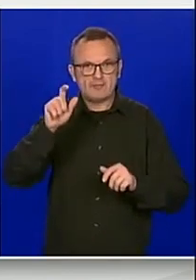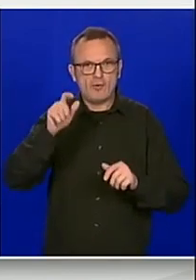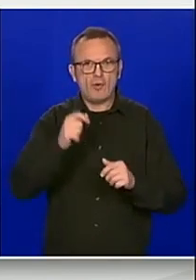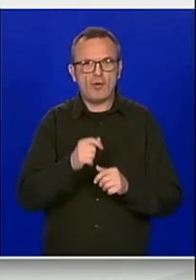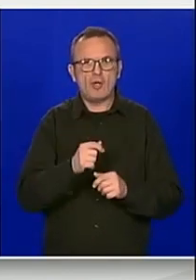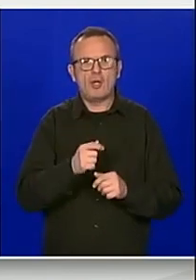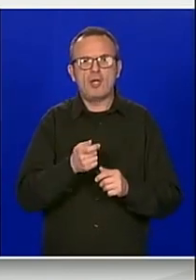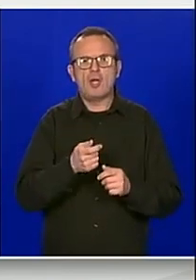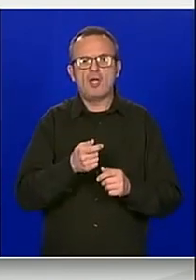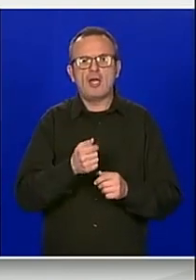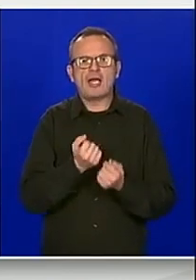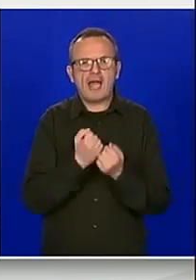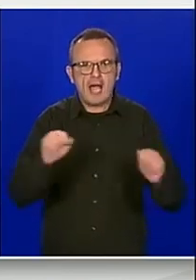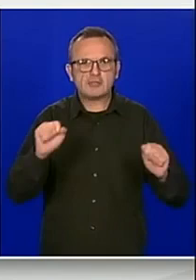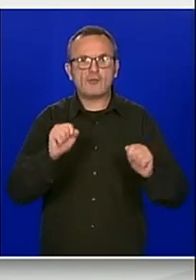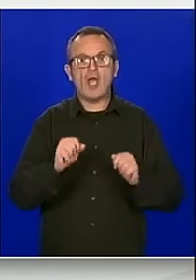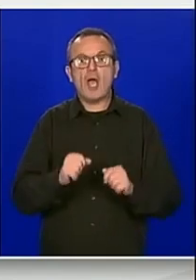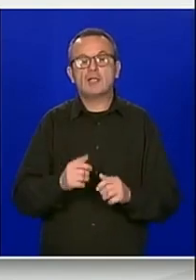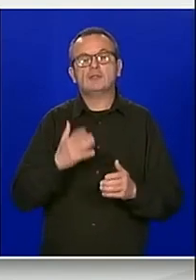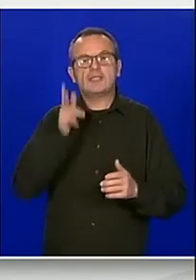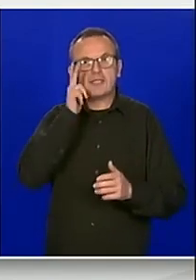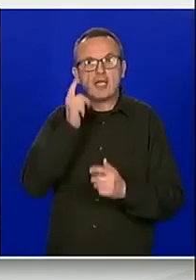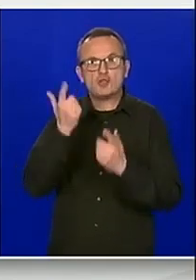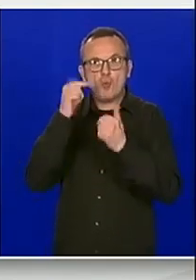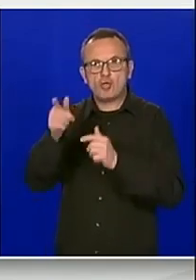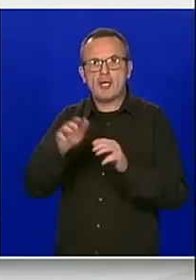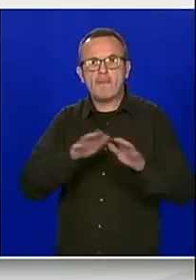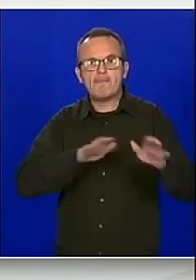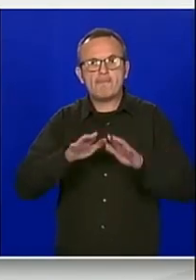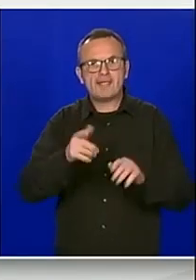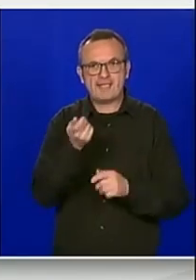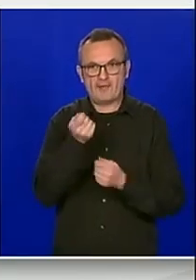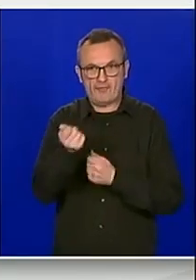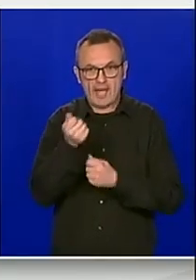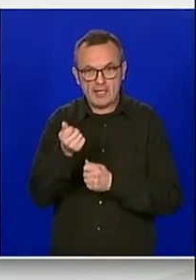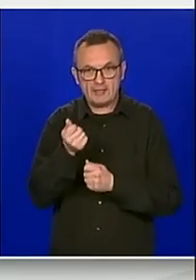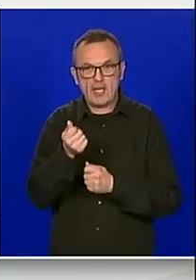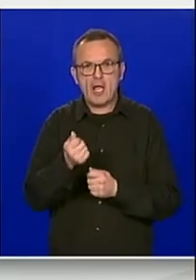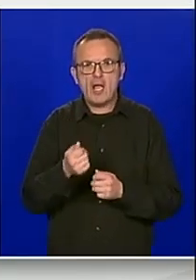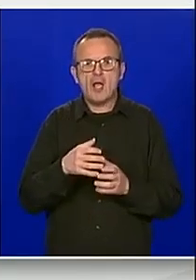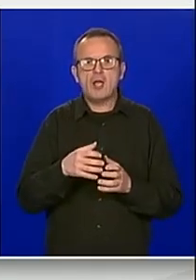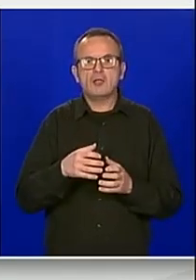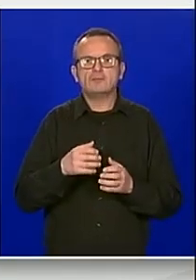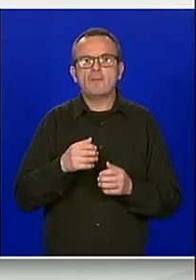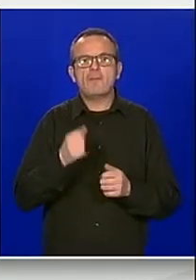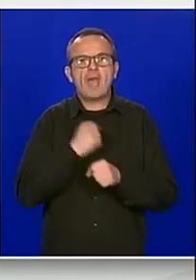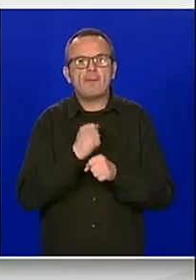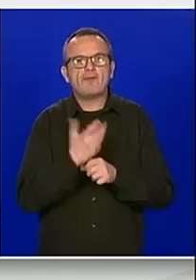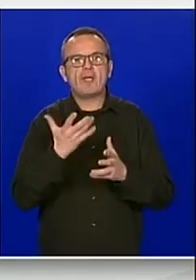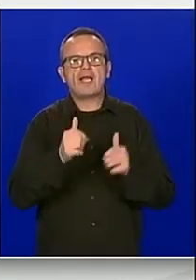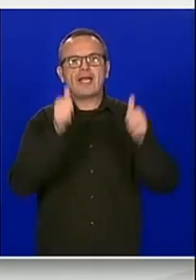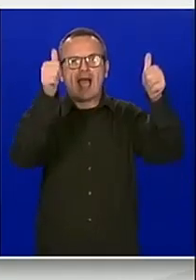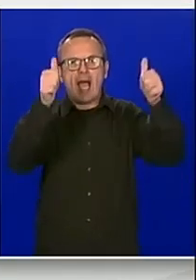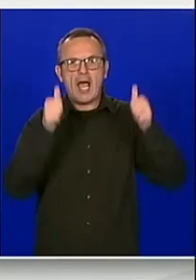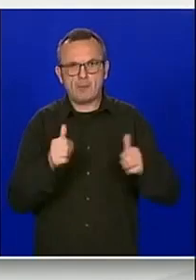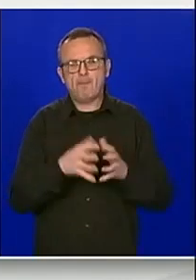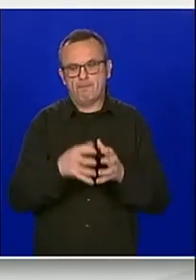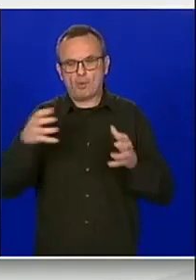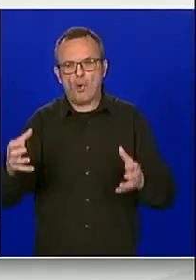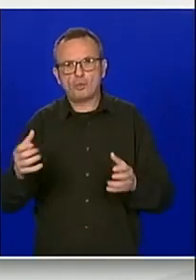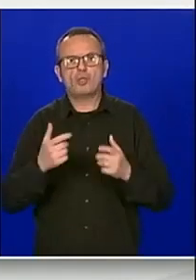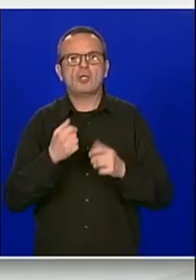Ministarstvo financija zadužuju se da prijave Europske komisije namjeru produljenja postojeće karte regionalnih potpora do 31.